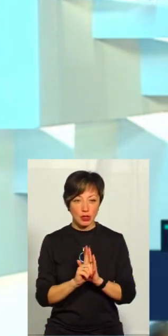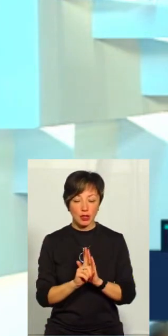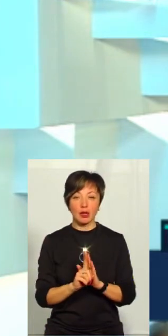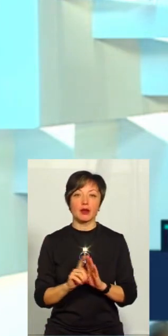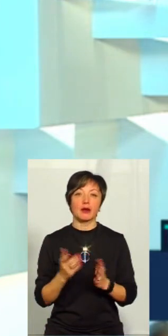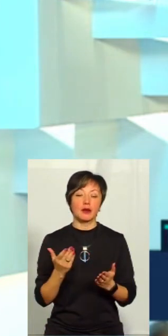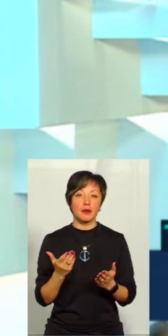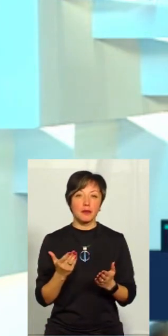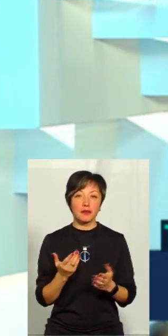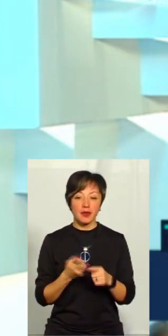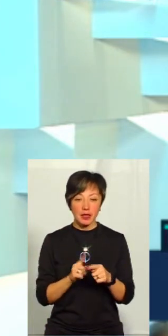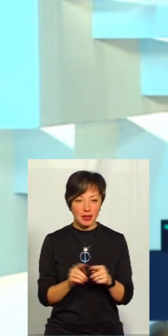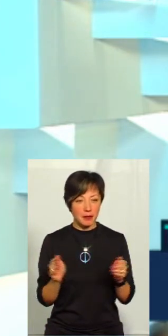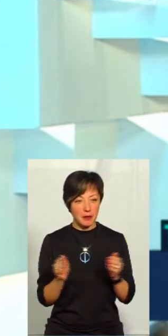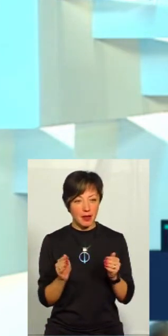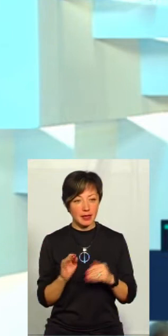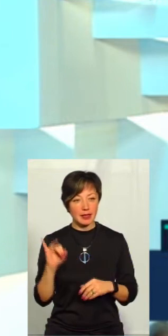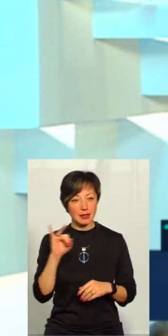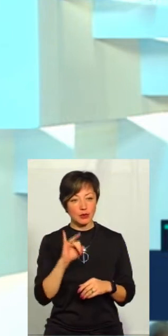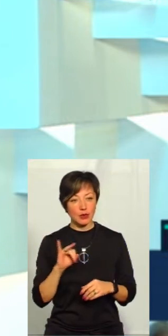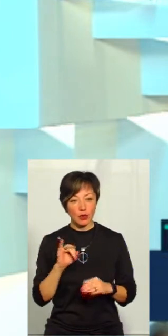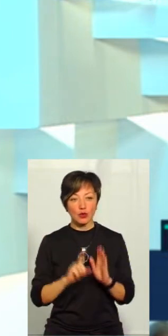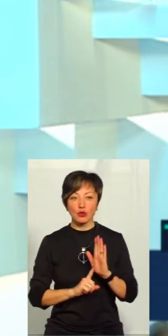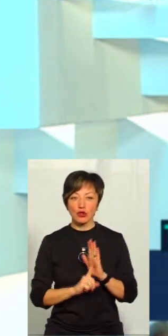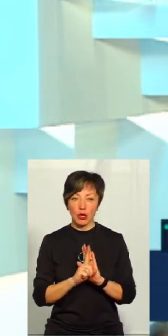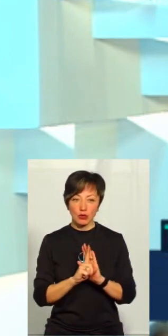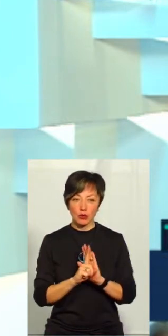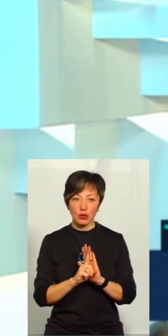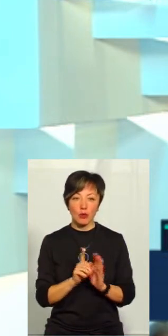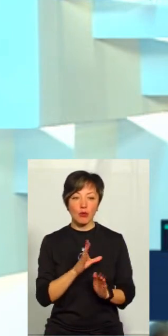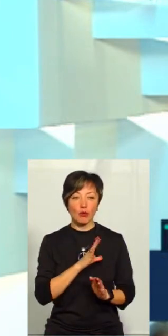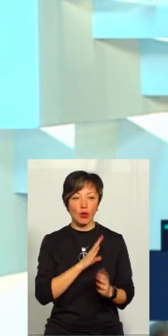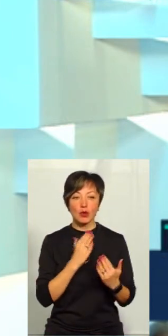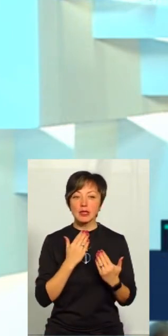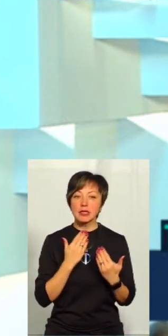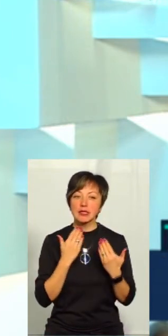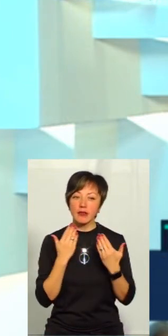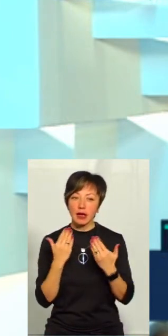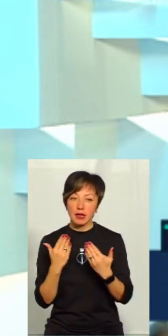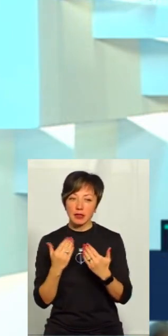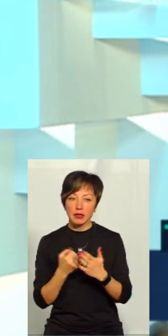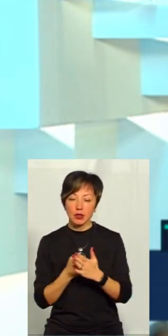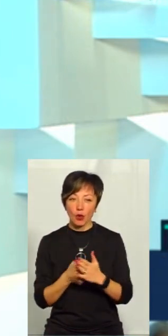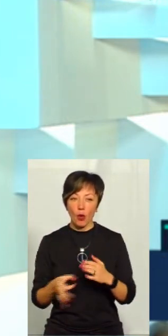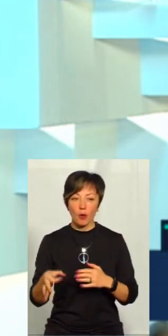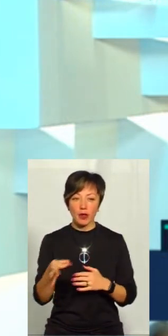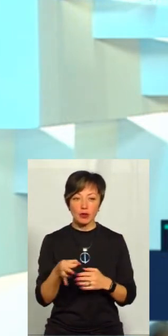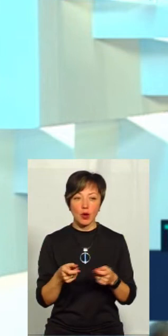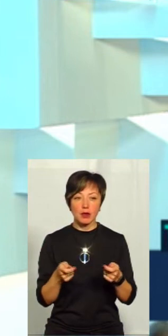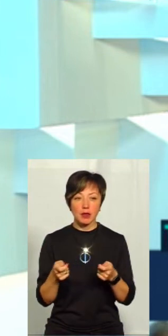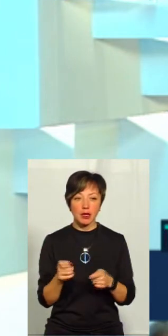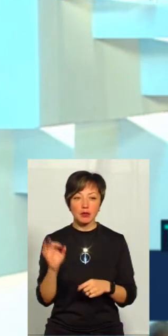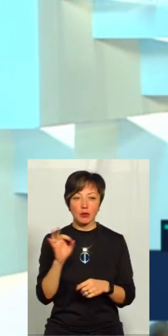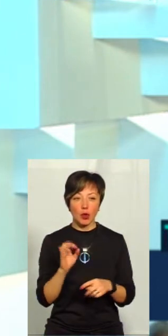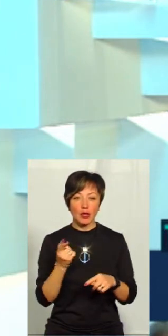по цій маленькій історії, то спочатку було звернення до обласної адміністрації